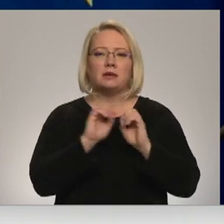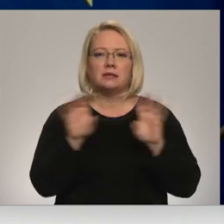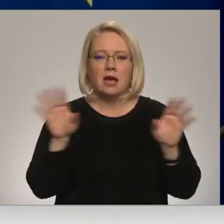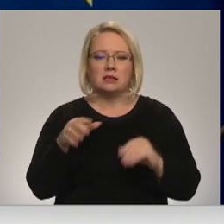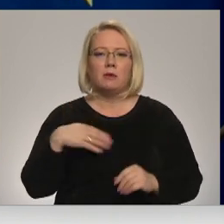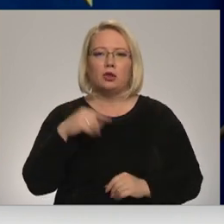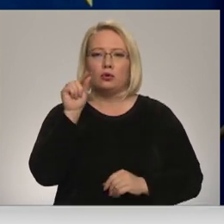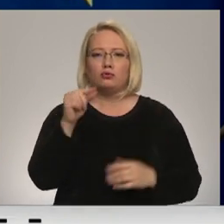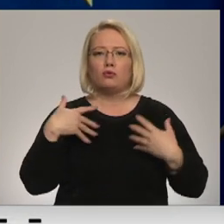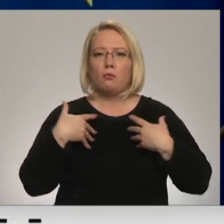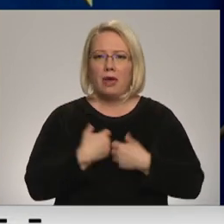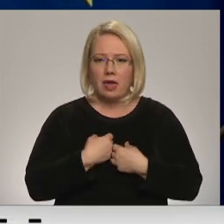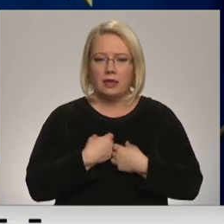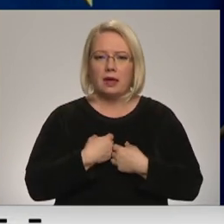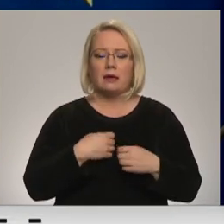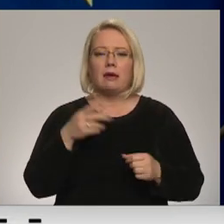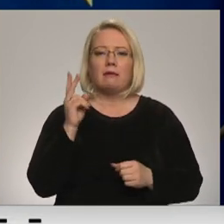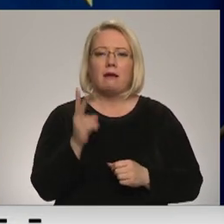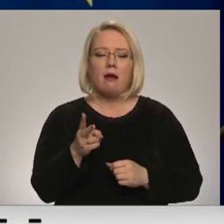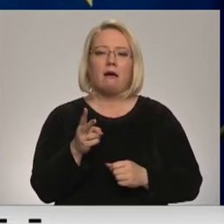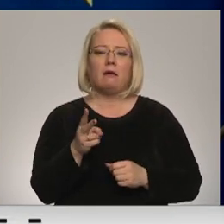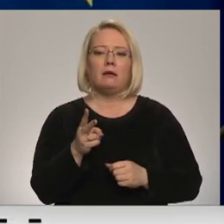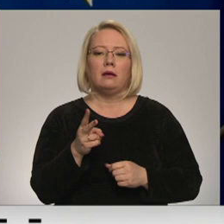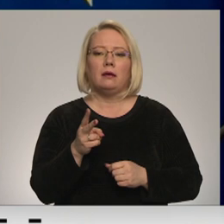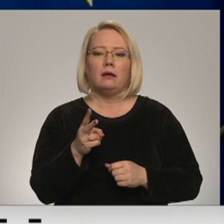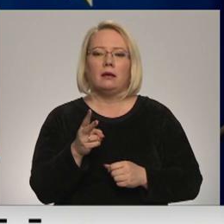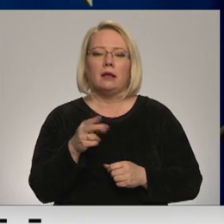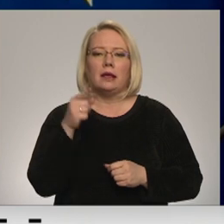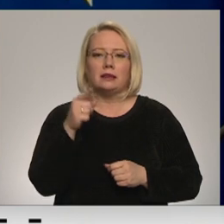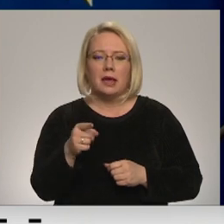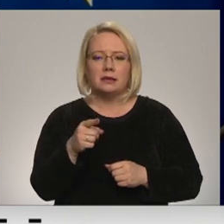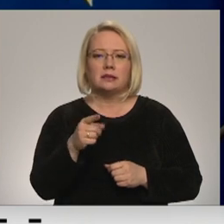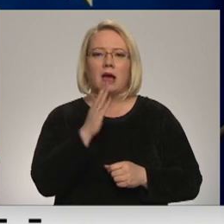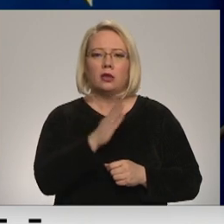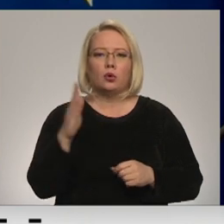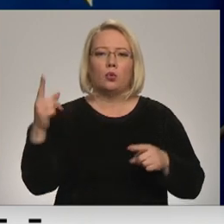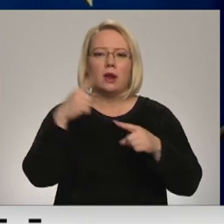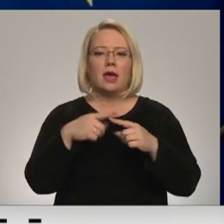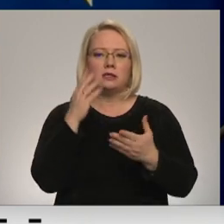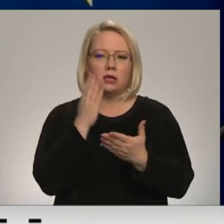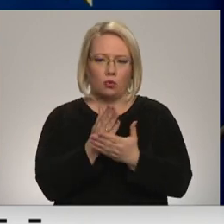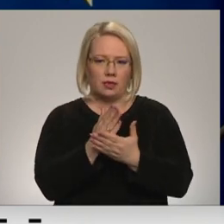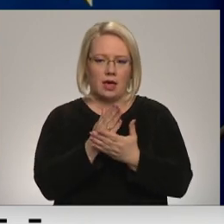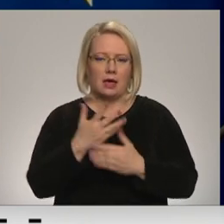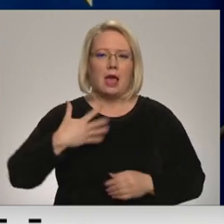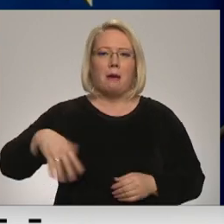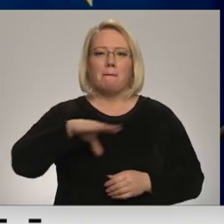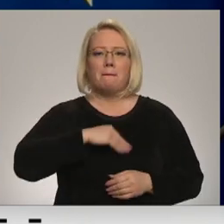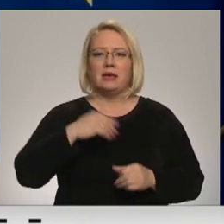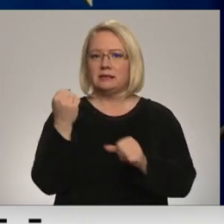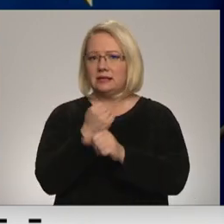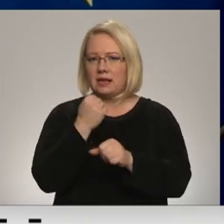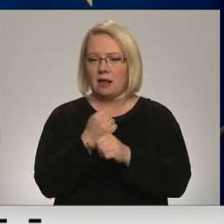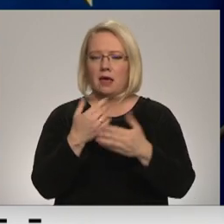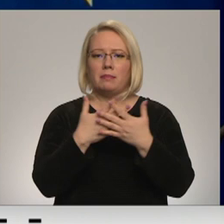nedaudz bēdīgi, ka tas, kas katreiz notiek. Mēs izstrādājam